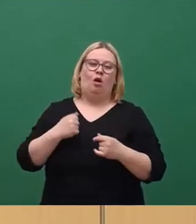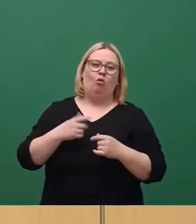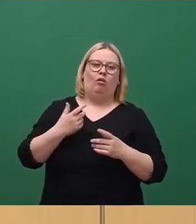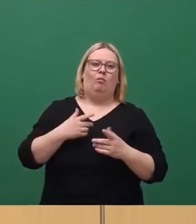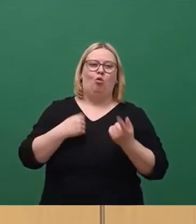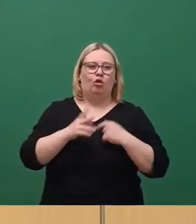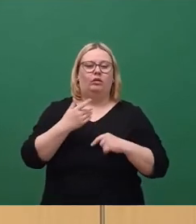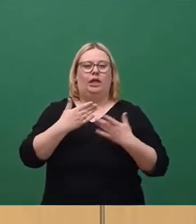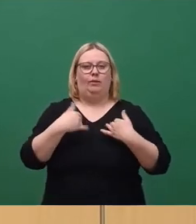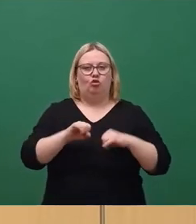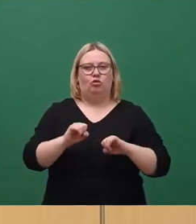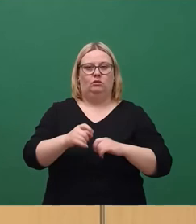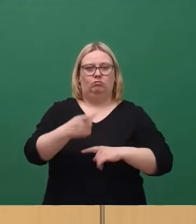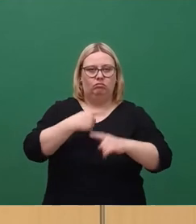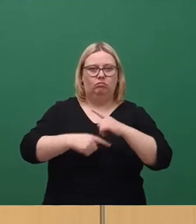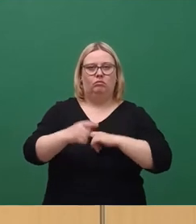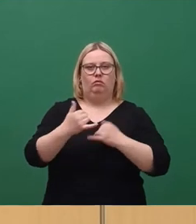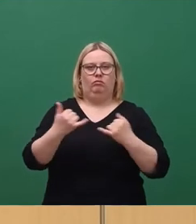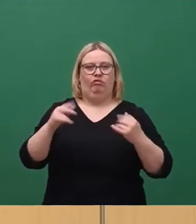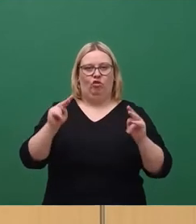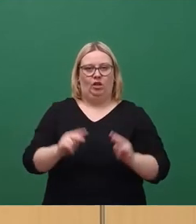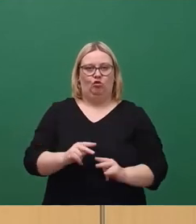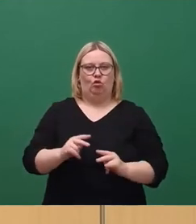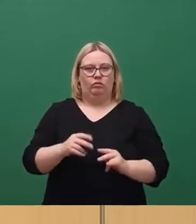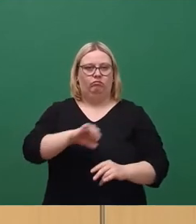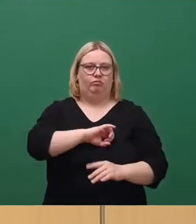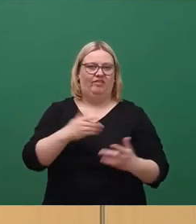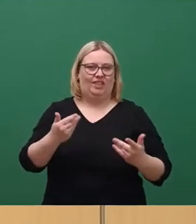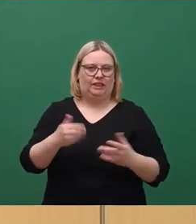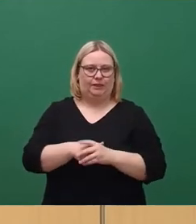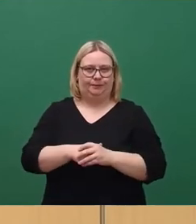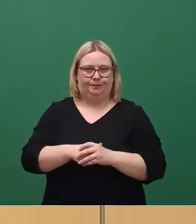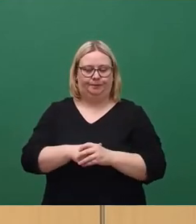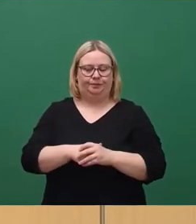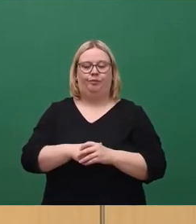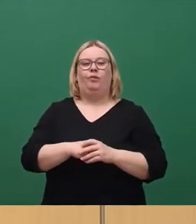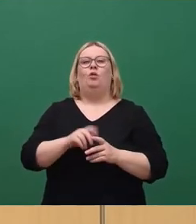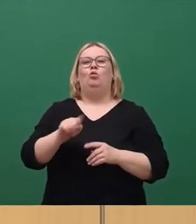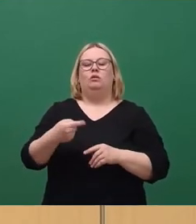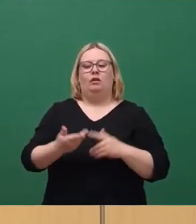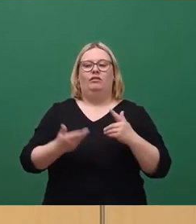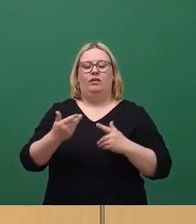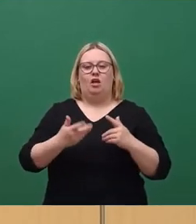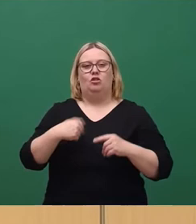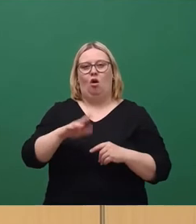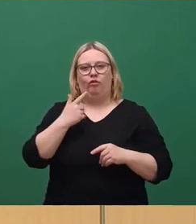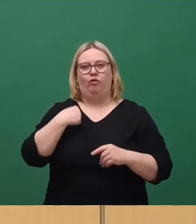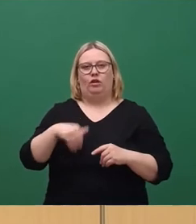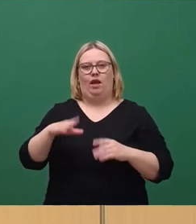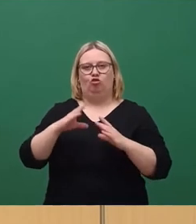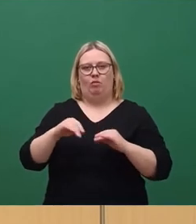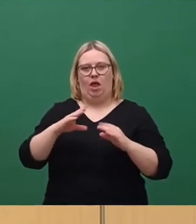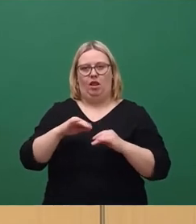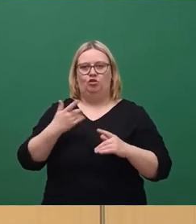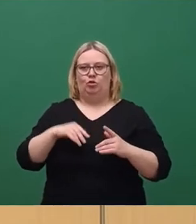Klimaschutz beziehungsweise der Reduktion vom CO2 zugute kommt. Dann werden sicher auch die von Herrn Schmelig gerade einfach in den